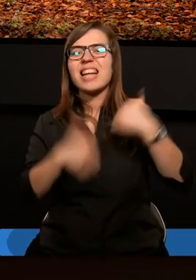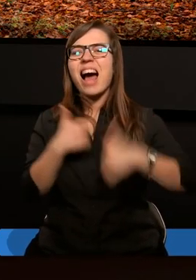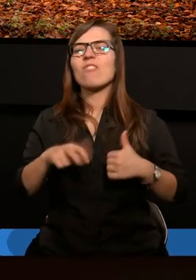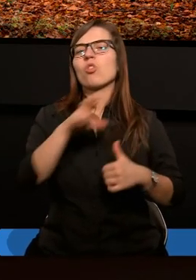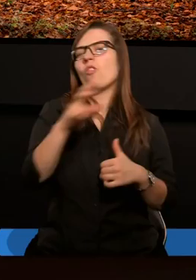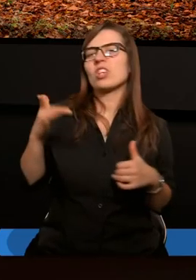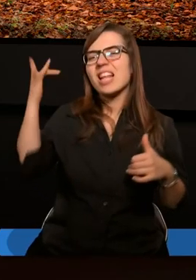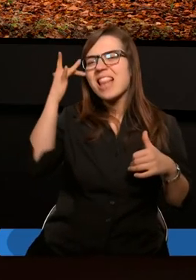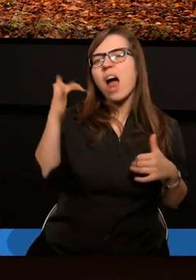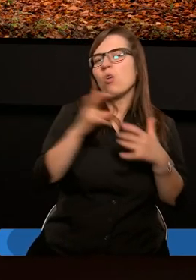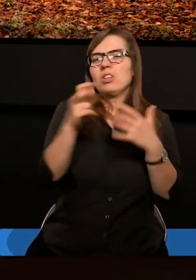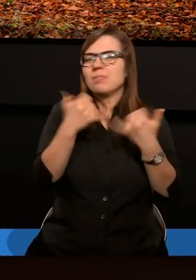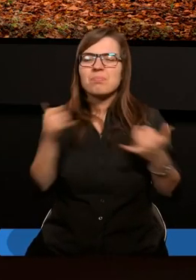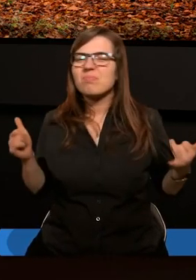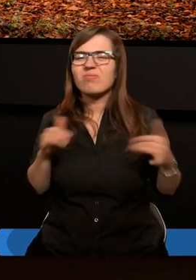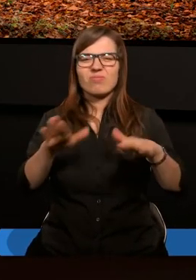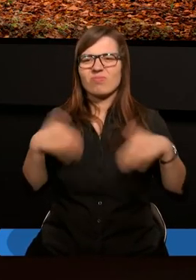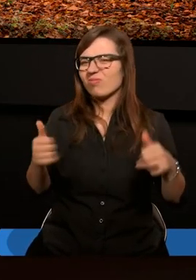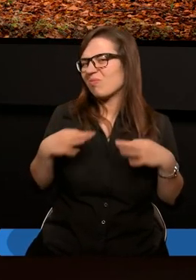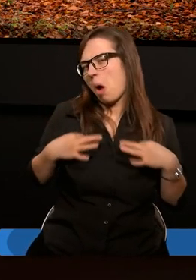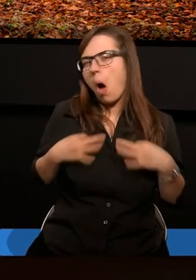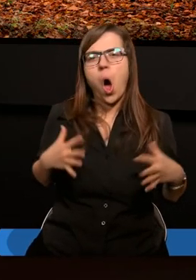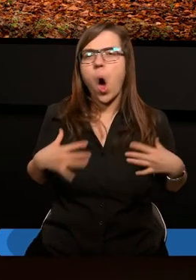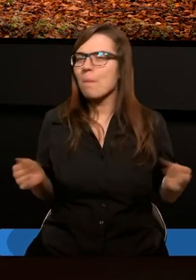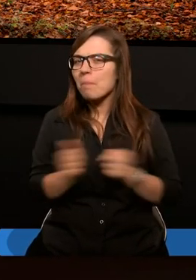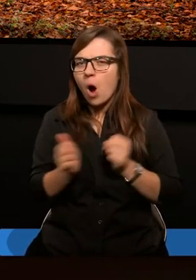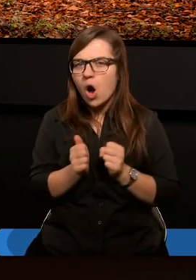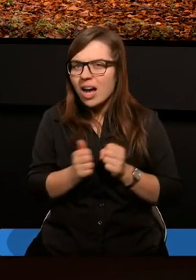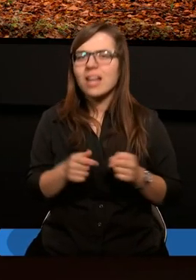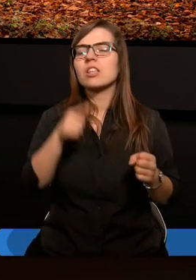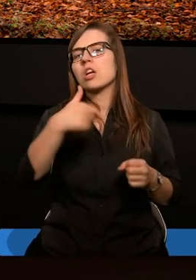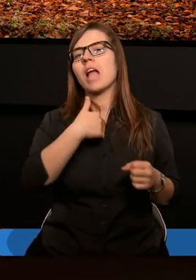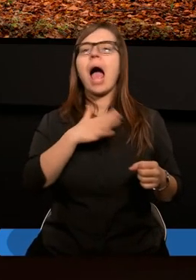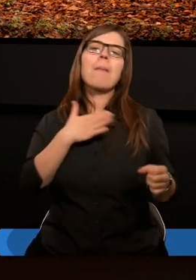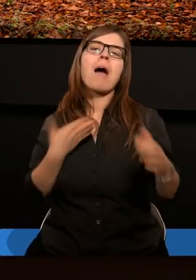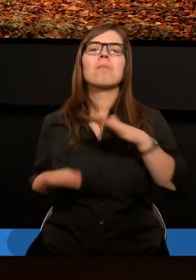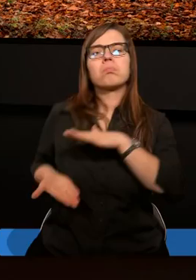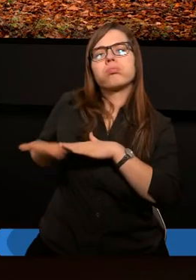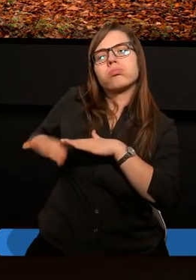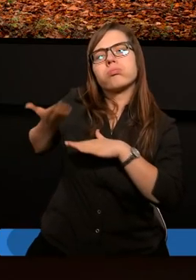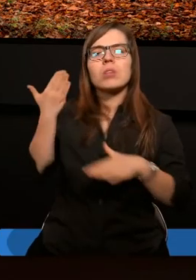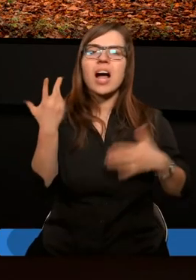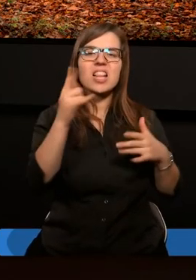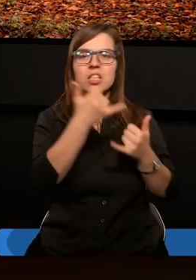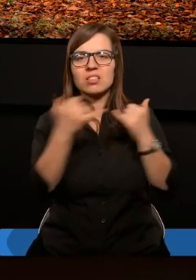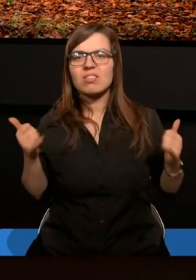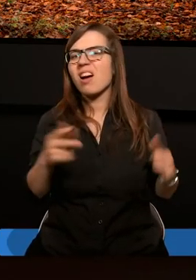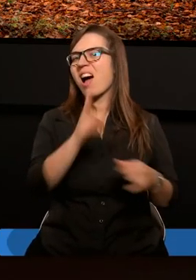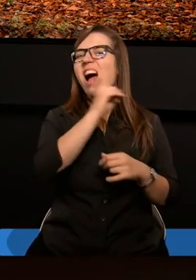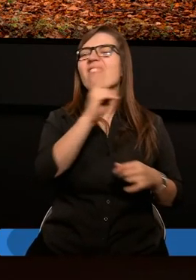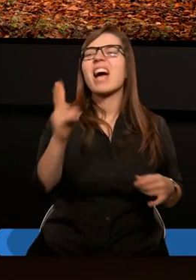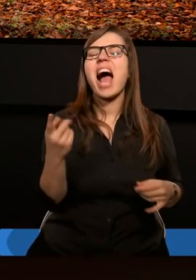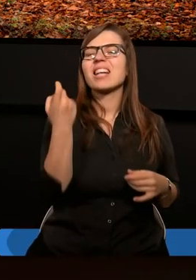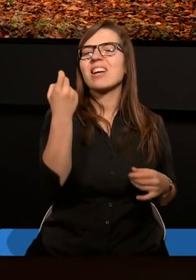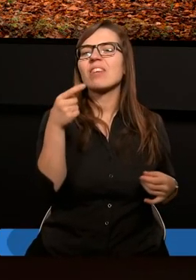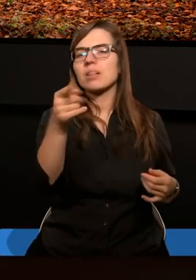teologicznie, czy z jakiegokolwiek innego powodu, bo nam się wydaje, że mamy coś więcej niż inni, to w każdej chwili